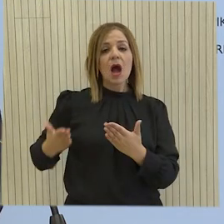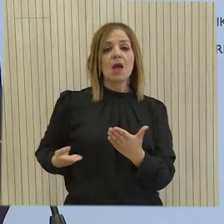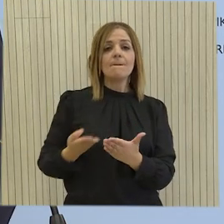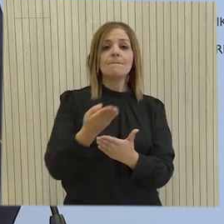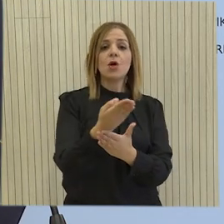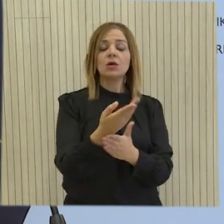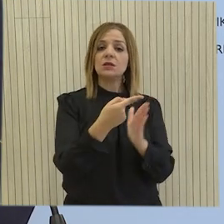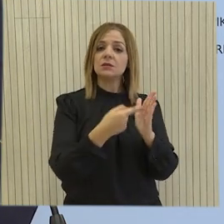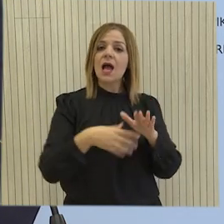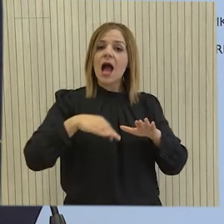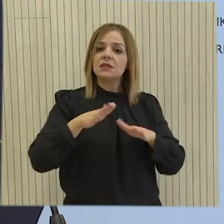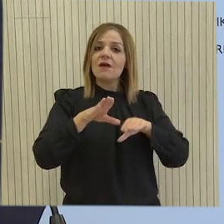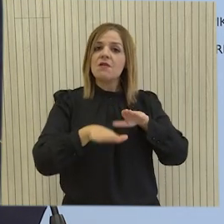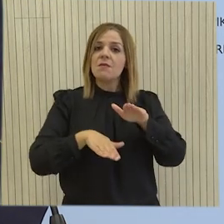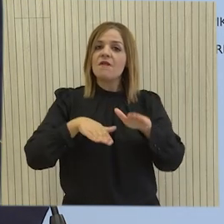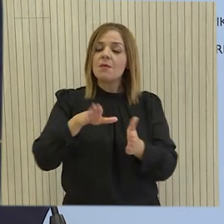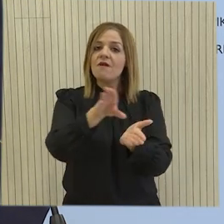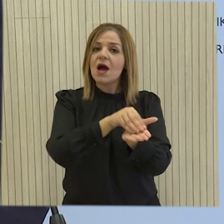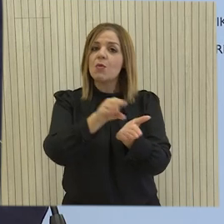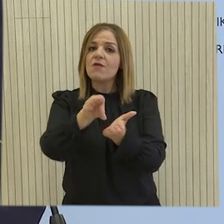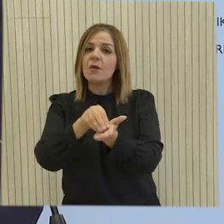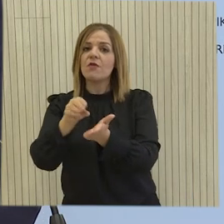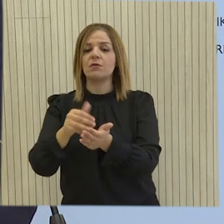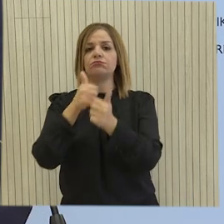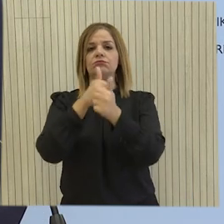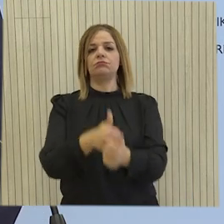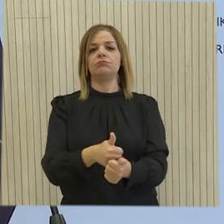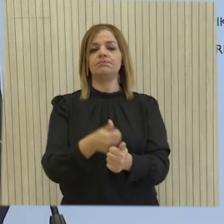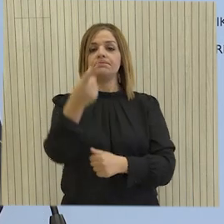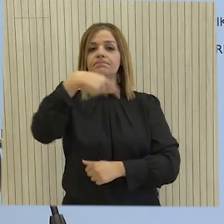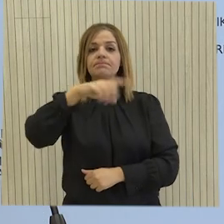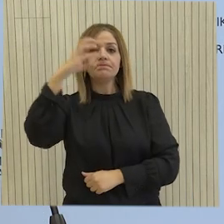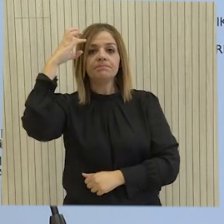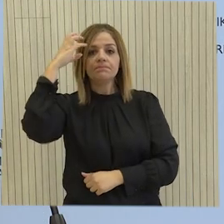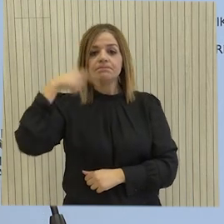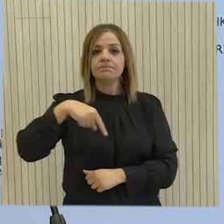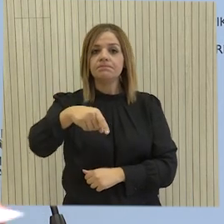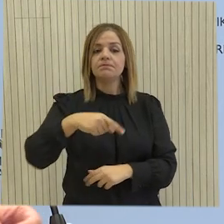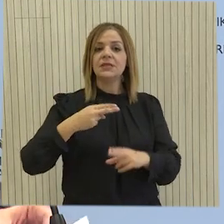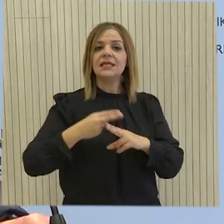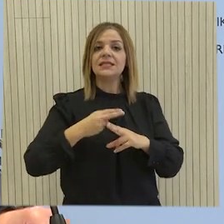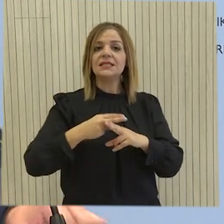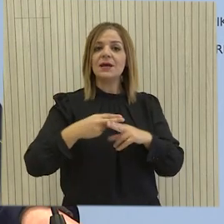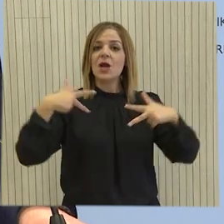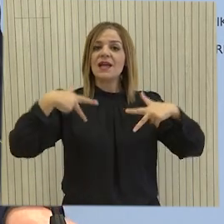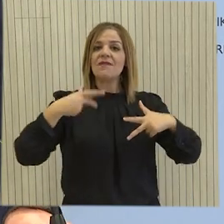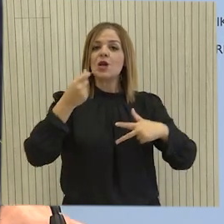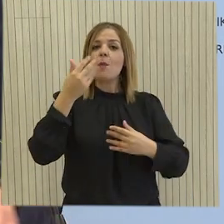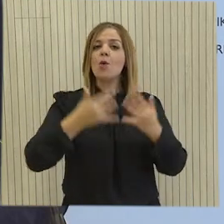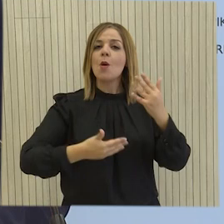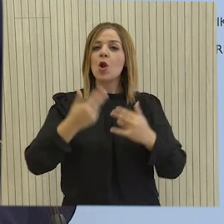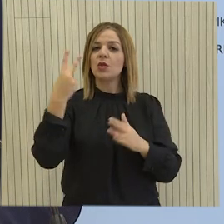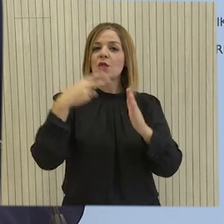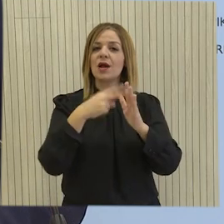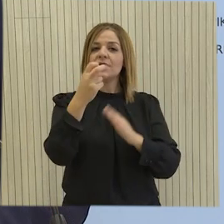οι οποίες υλιοποιούνται σύμφωνα και με τα χρονοιογράμματα που είχαν τεθεί. Υπενθυμίζεται ότι εντός αυτού του πλαισίου στον κρατικό προϋπολογισμό για